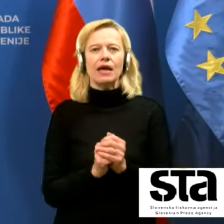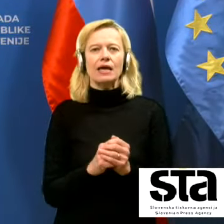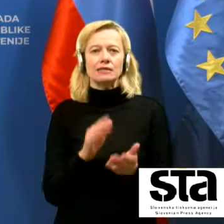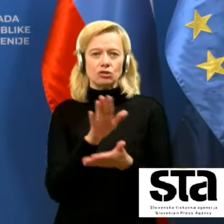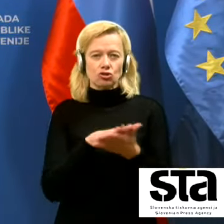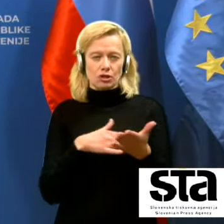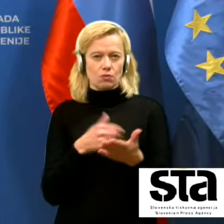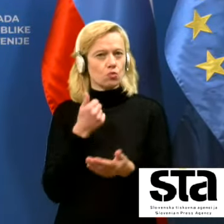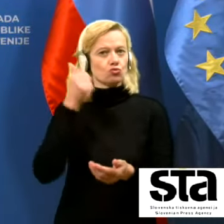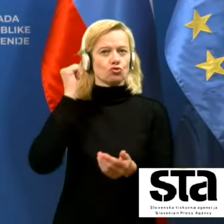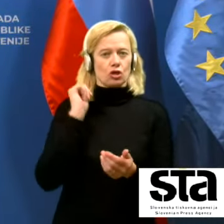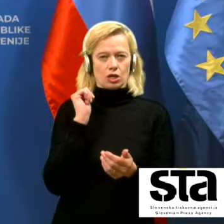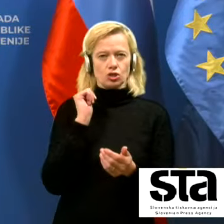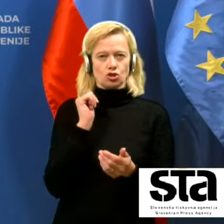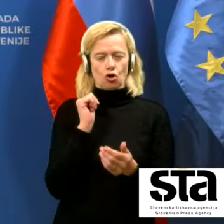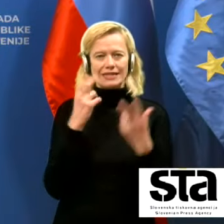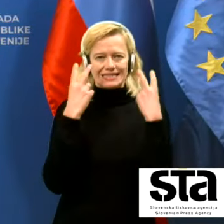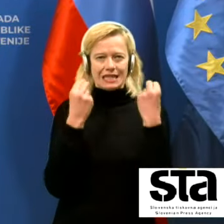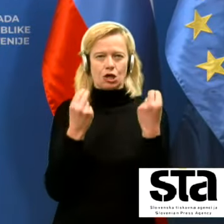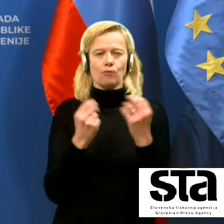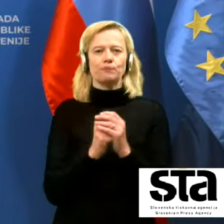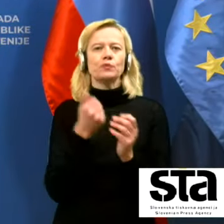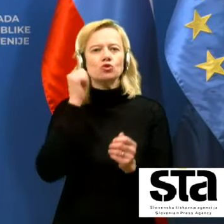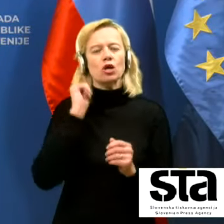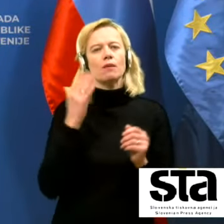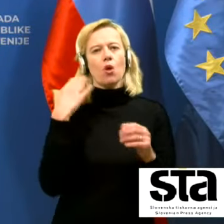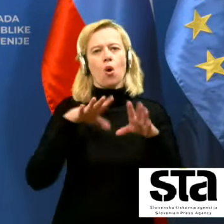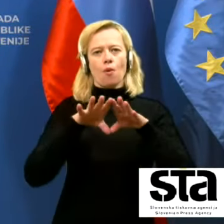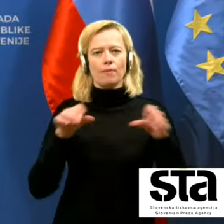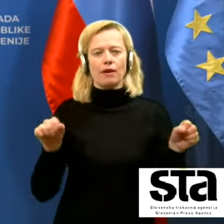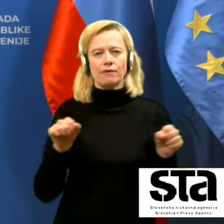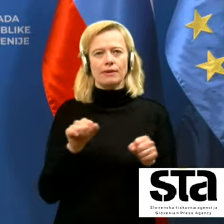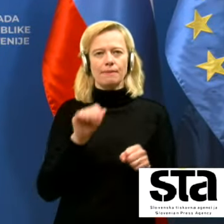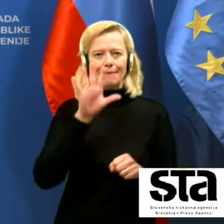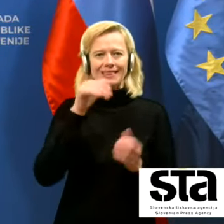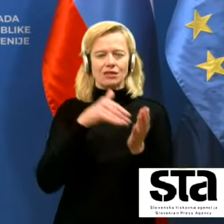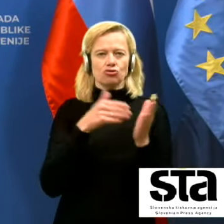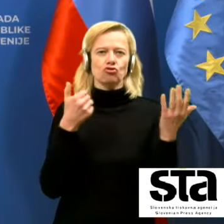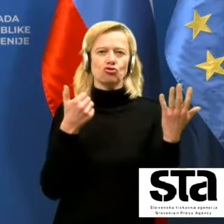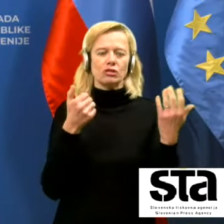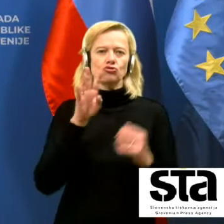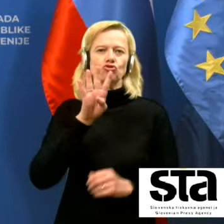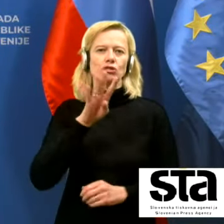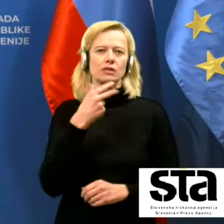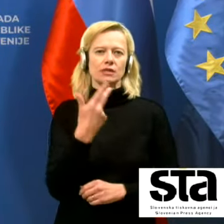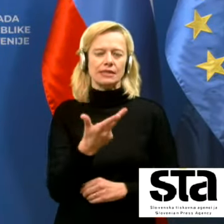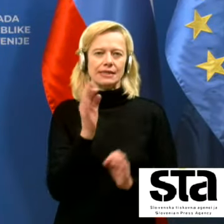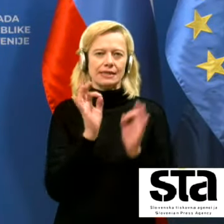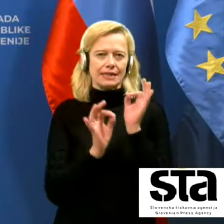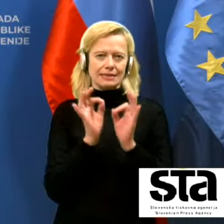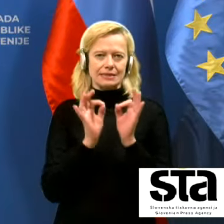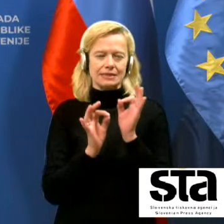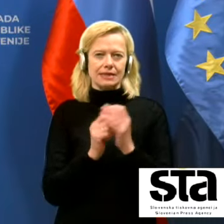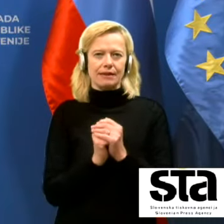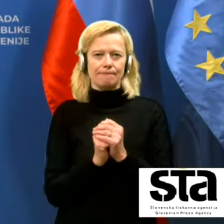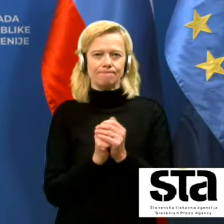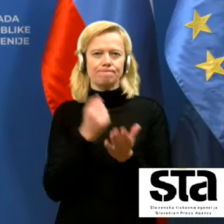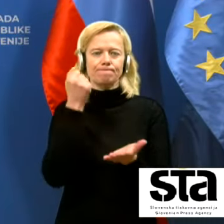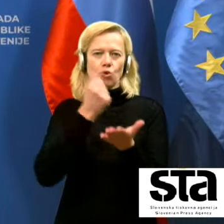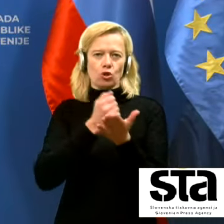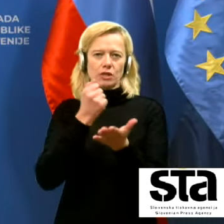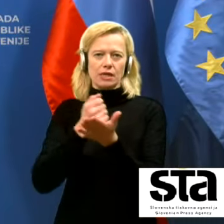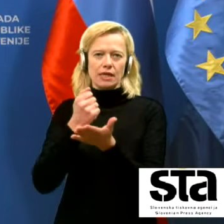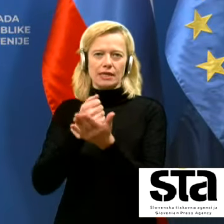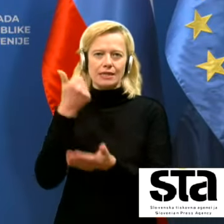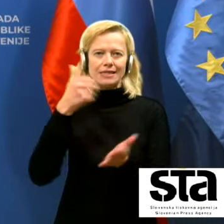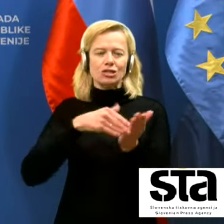epidemiološko sliko. Včeraj je bilo upravljenih 5634 testiranj. Potrjenih je